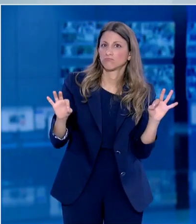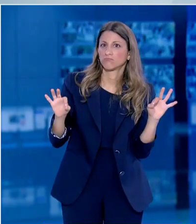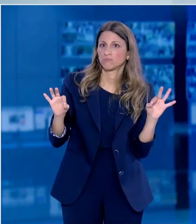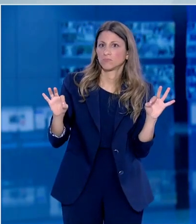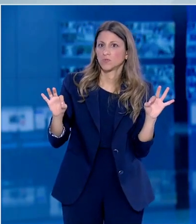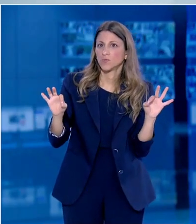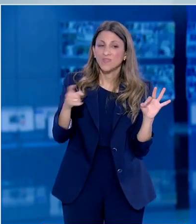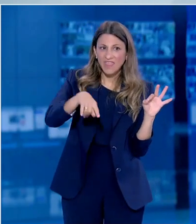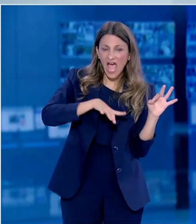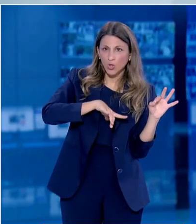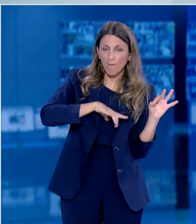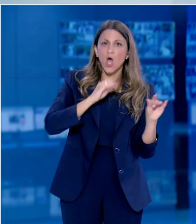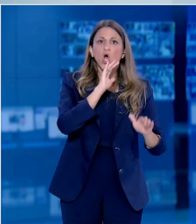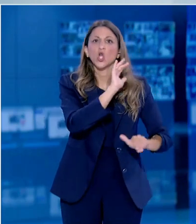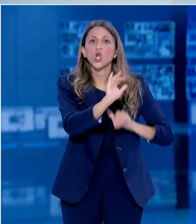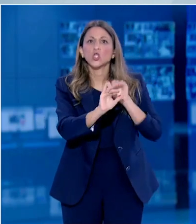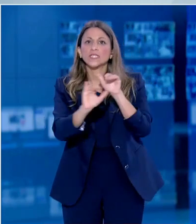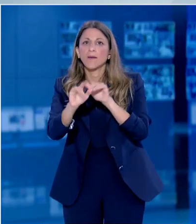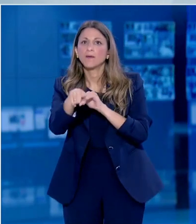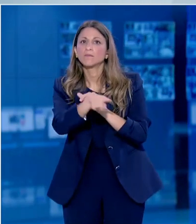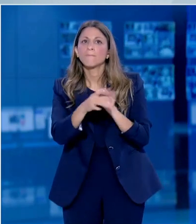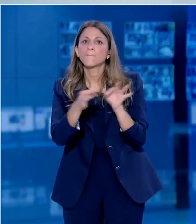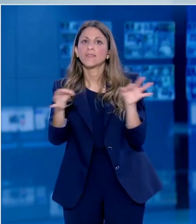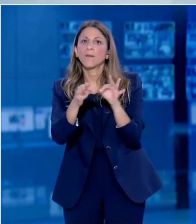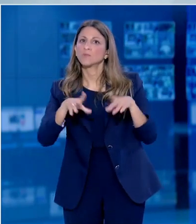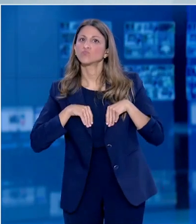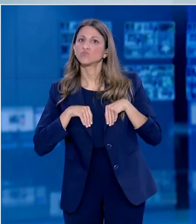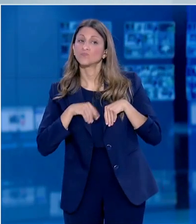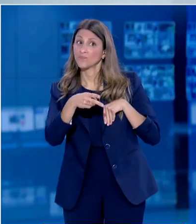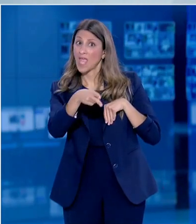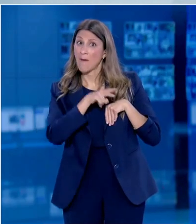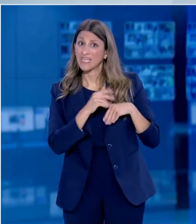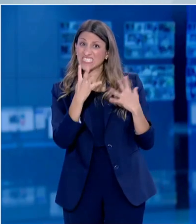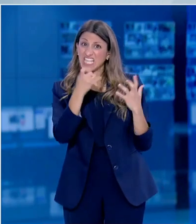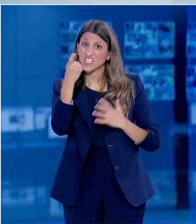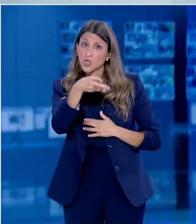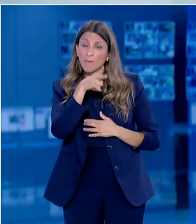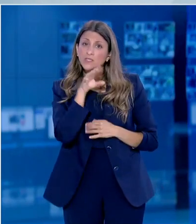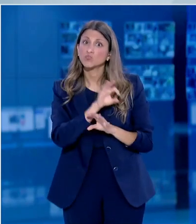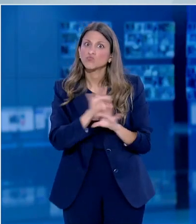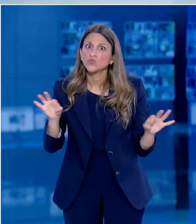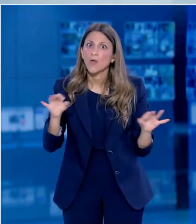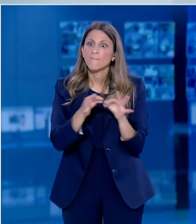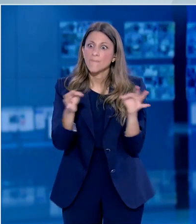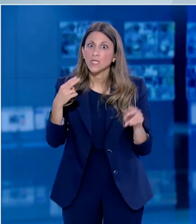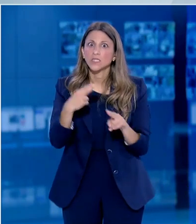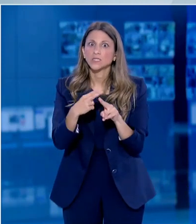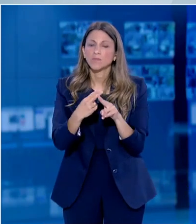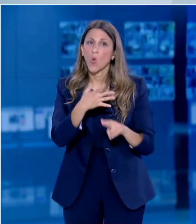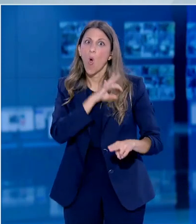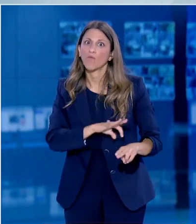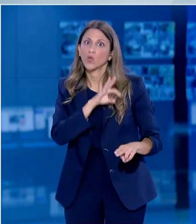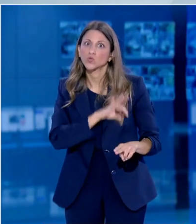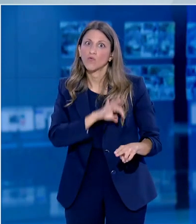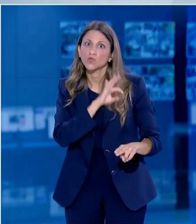τα ίδια τα μέτρα οι ίδιοι πολίτες. Όταν το 90% των πολιτών θεωρούν τα μέτρα είναι σημαντικά και πρέπει να τηρηθούν αναλόγως βγαίνουν και οι